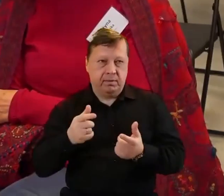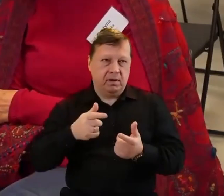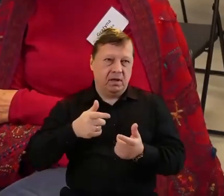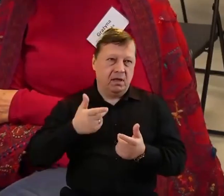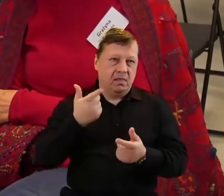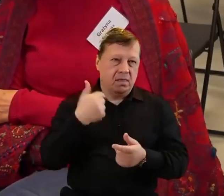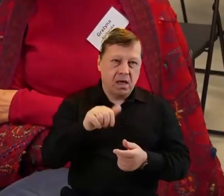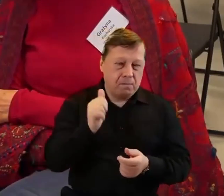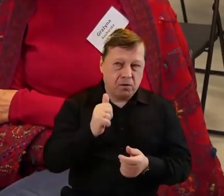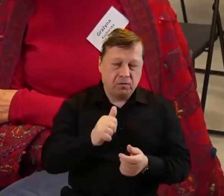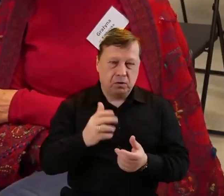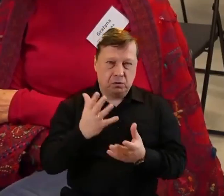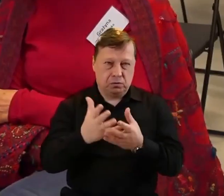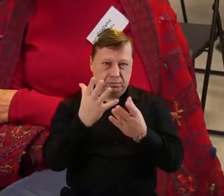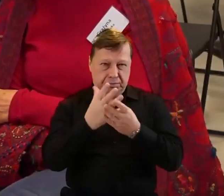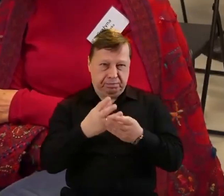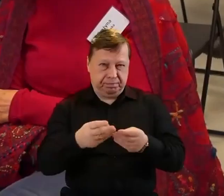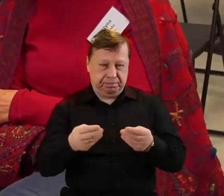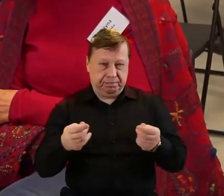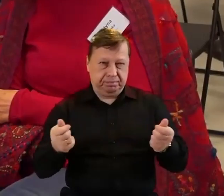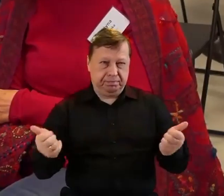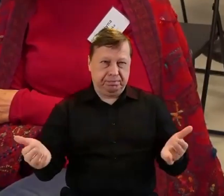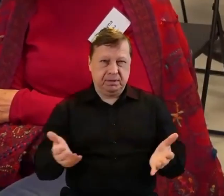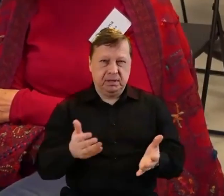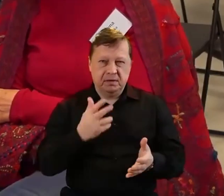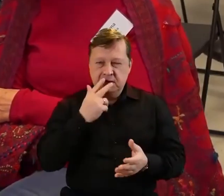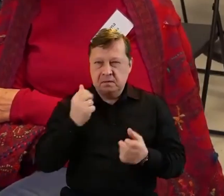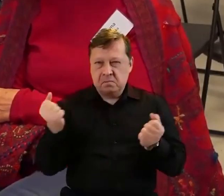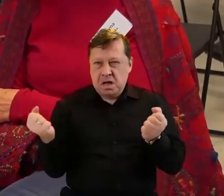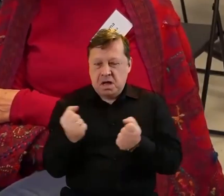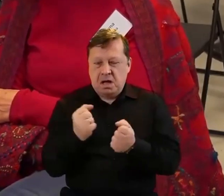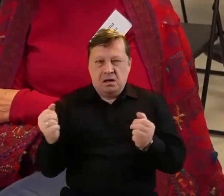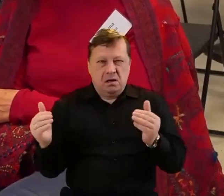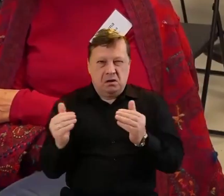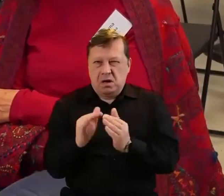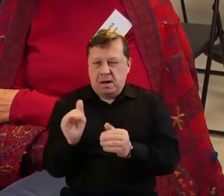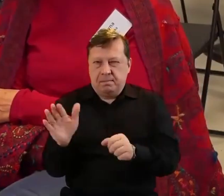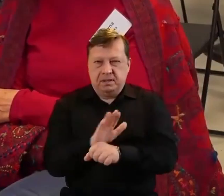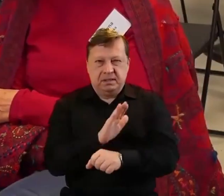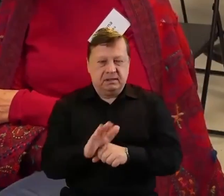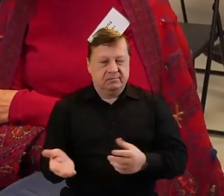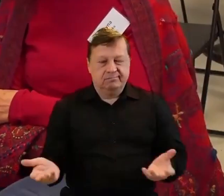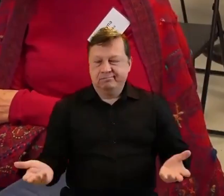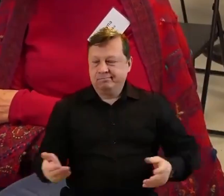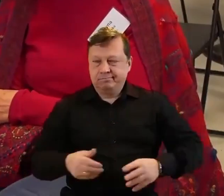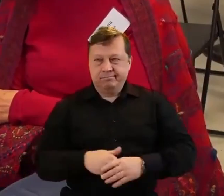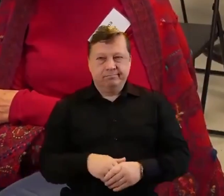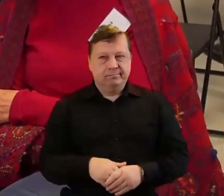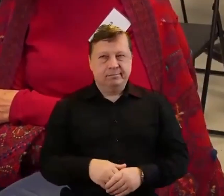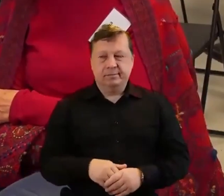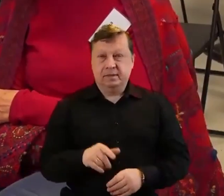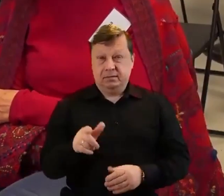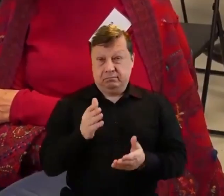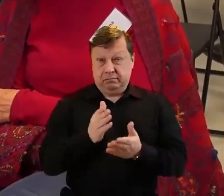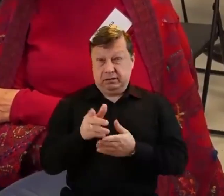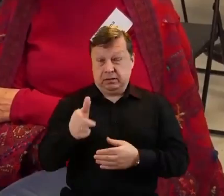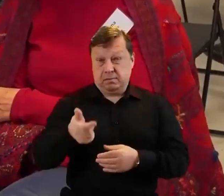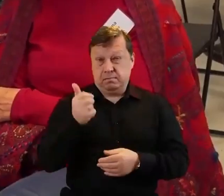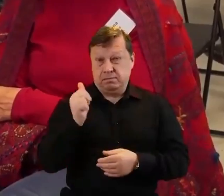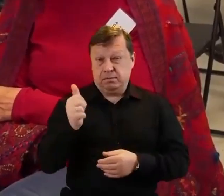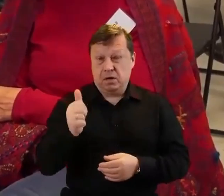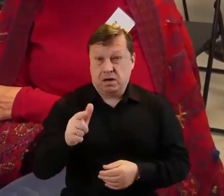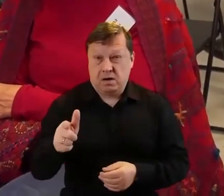ogóle realizacji statutów, tylko to tak strasznie biznesowo wygląda. I ten profesjonalizm już chyba jest takim trochę